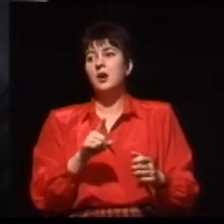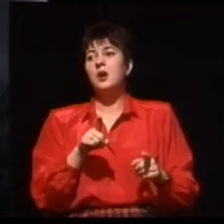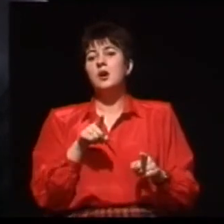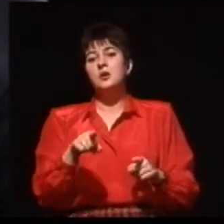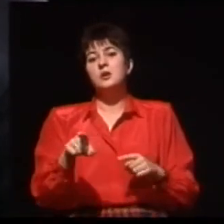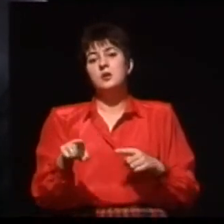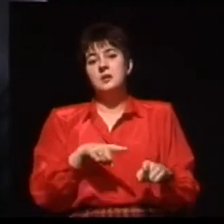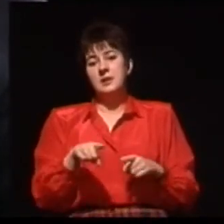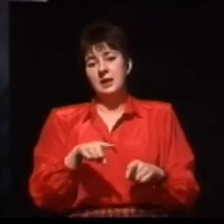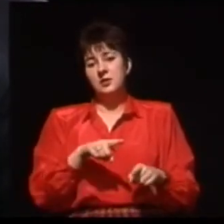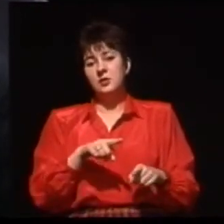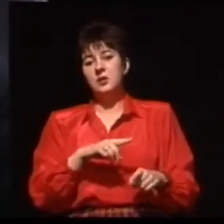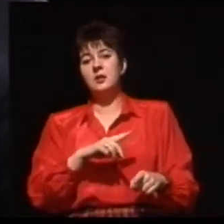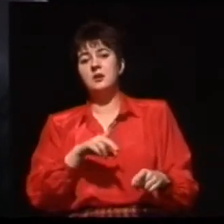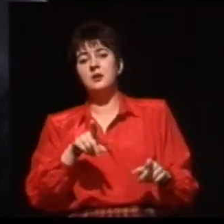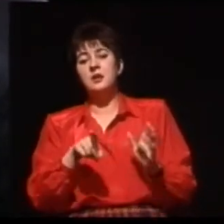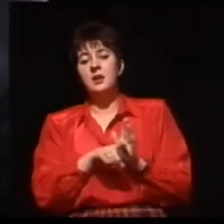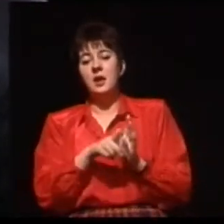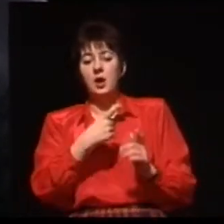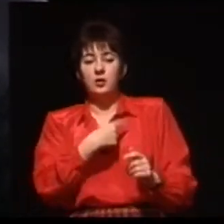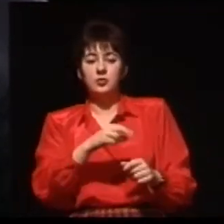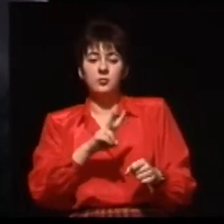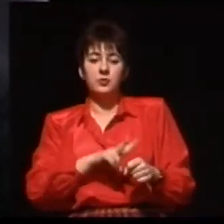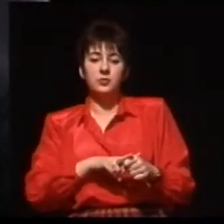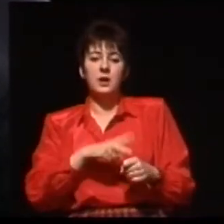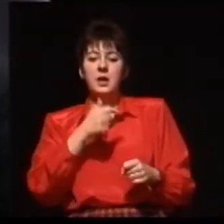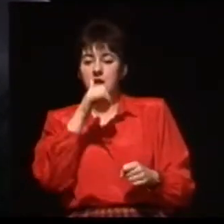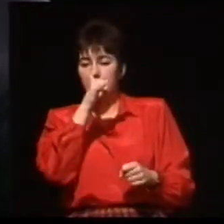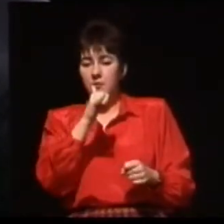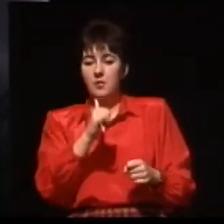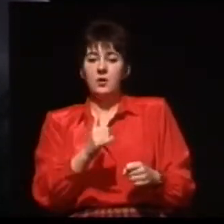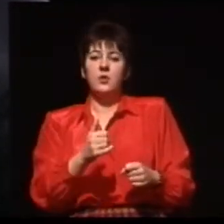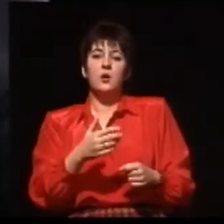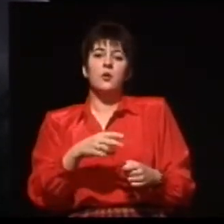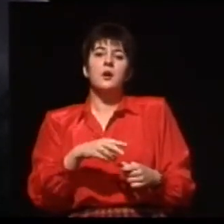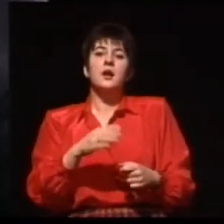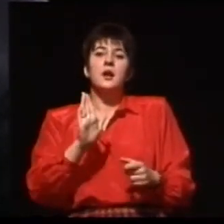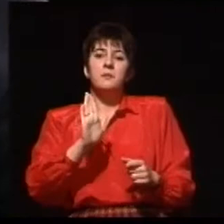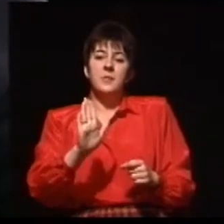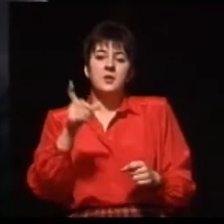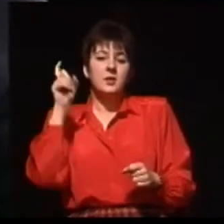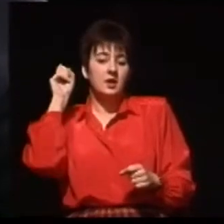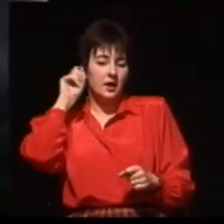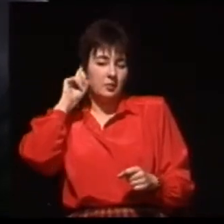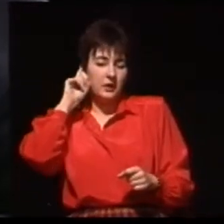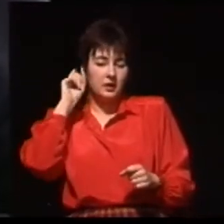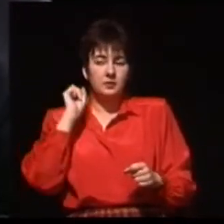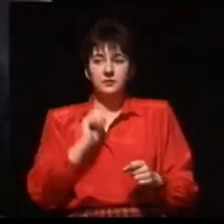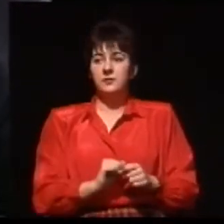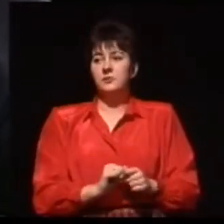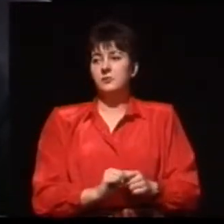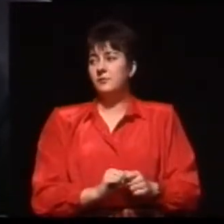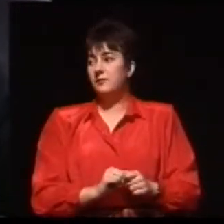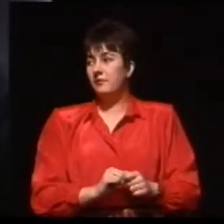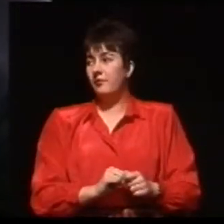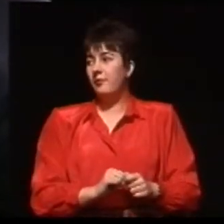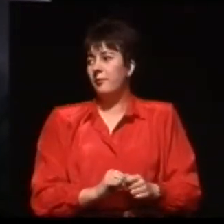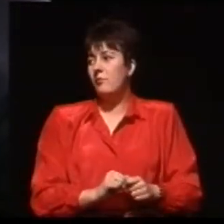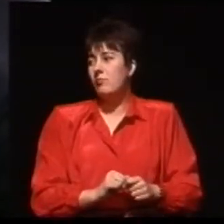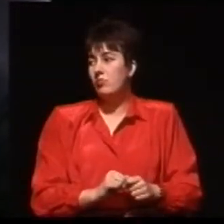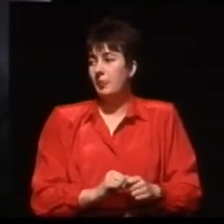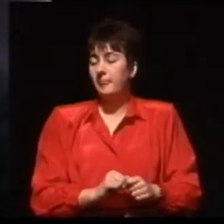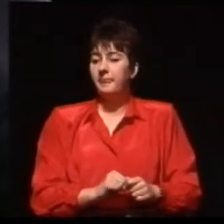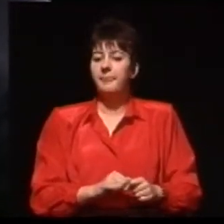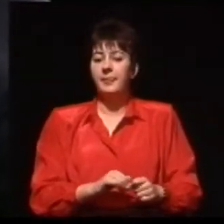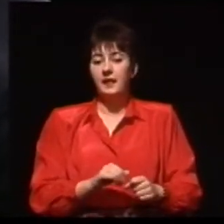słuchowe nie przynoszą żadnej korzyści i którzy tą głuchotę, czyli głęboki